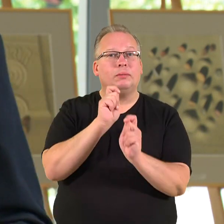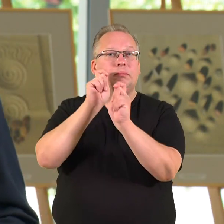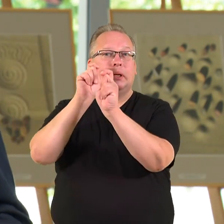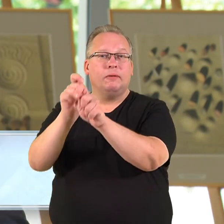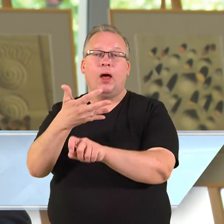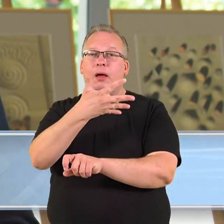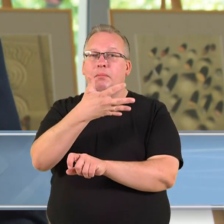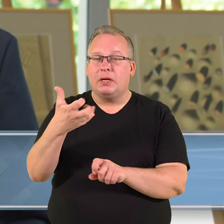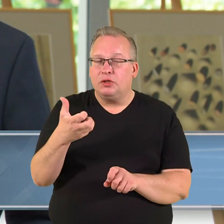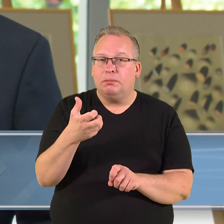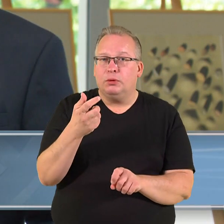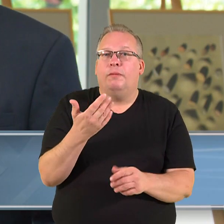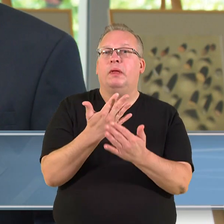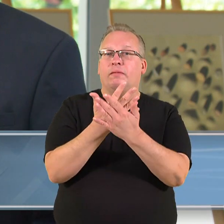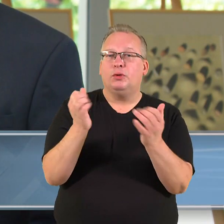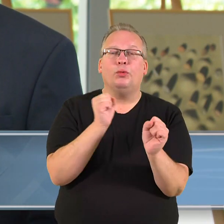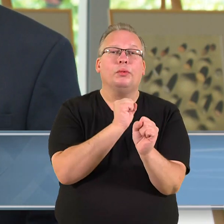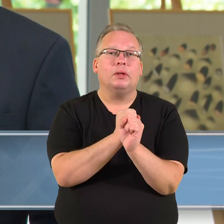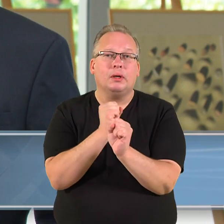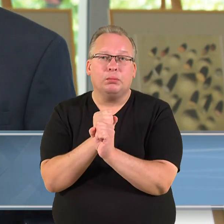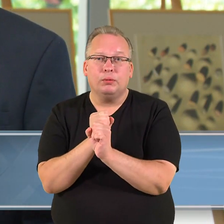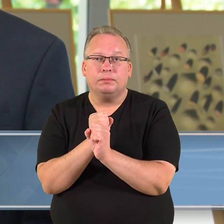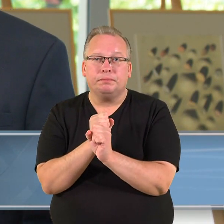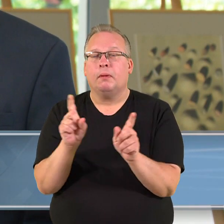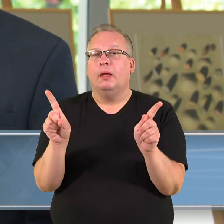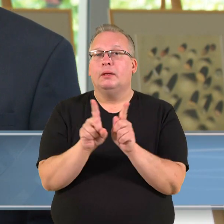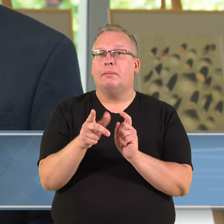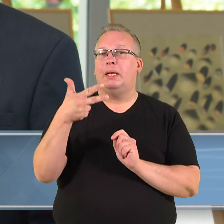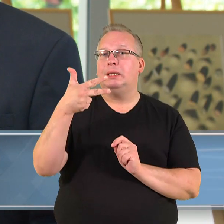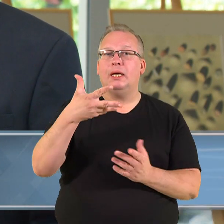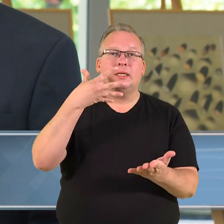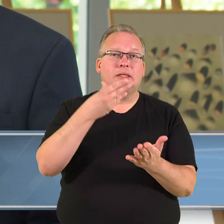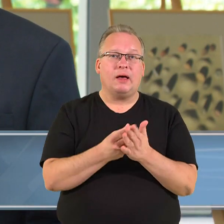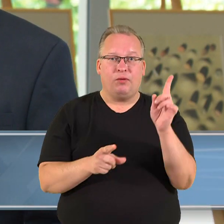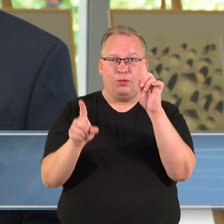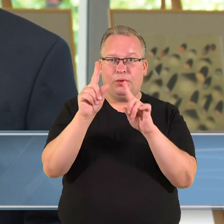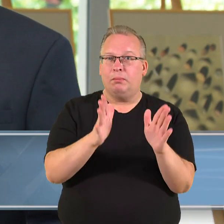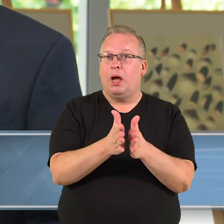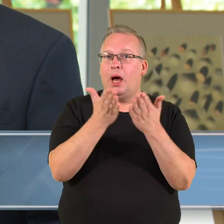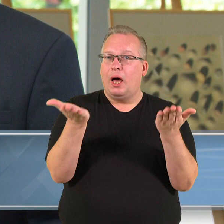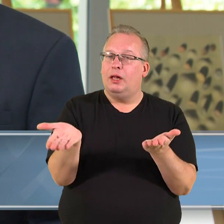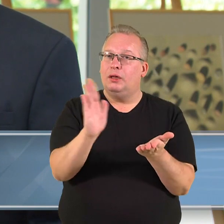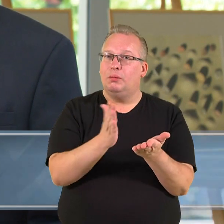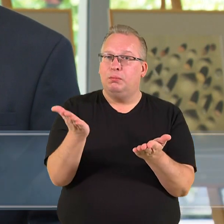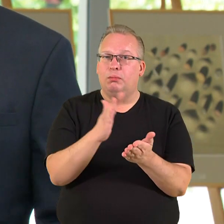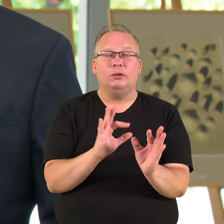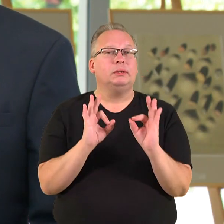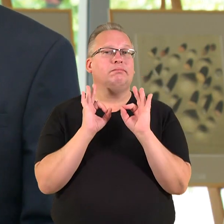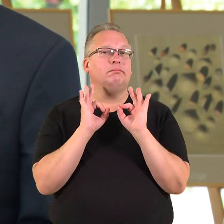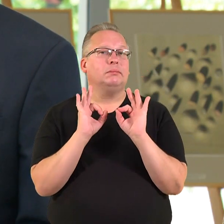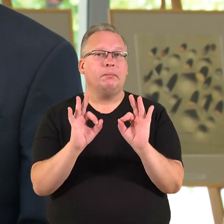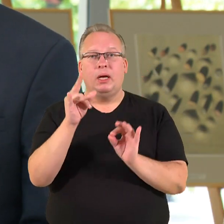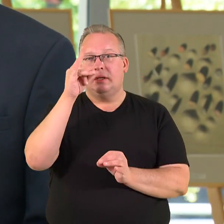500, jeigu neklystų, ekslibrisų, na, išleidęs tris savo kūrybos albumus, tai iš tiesų